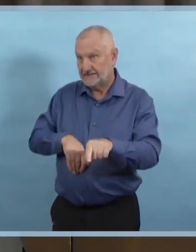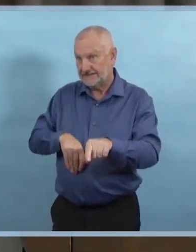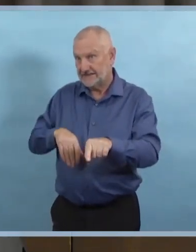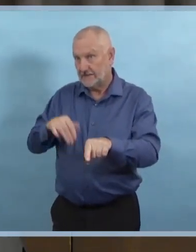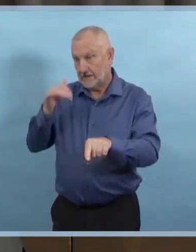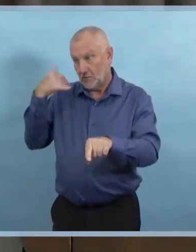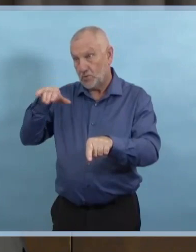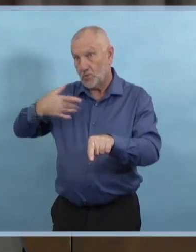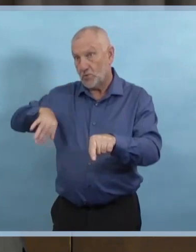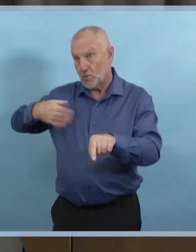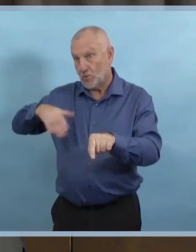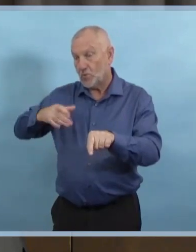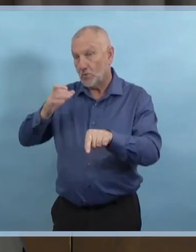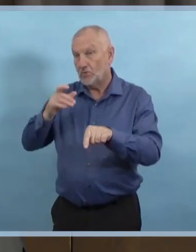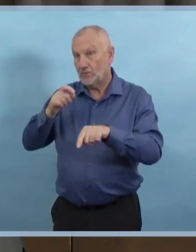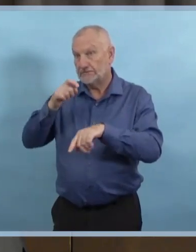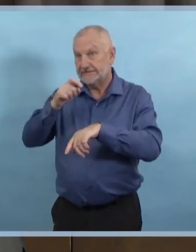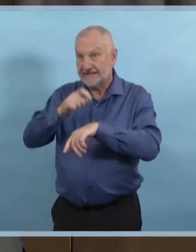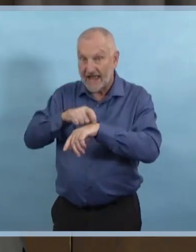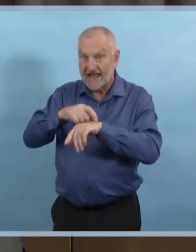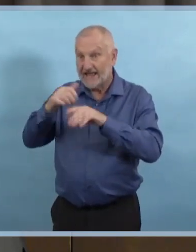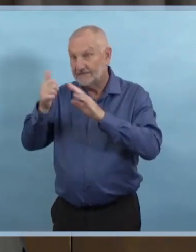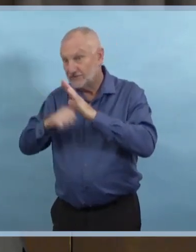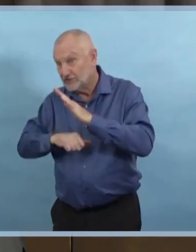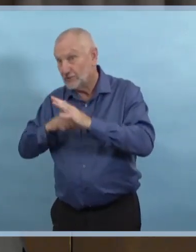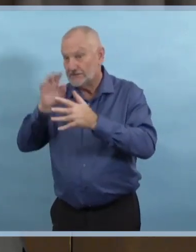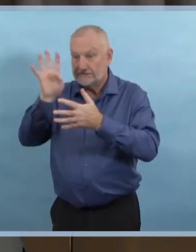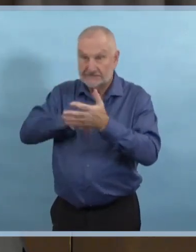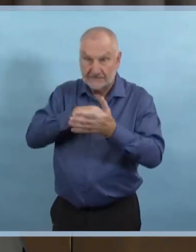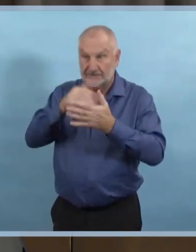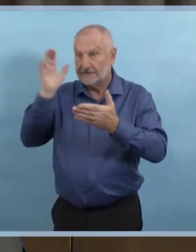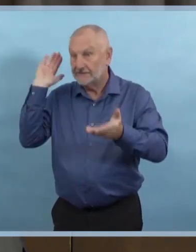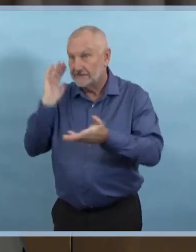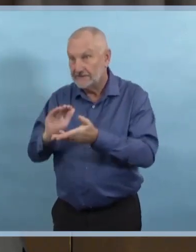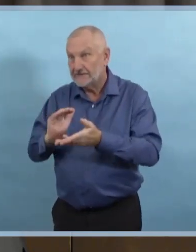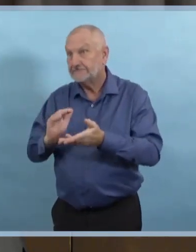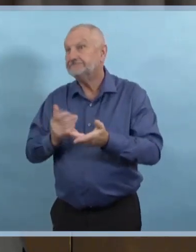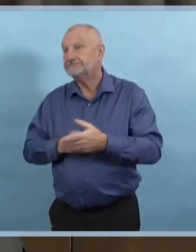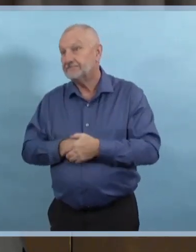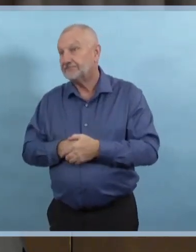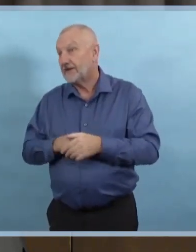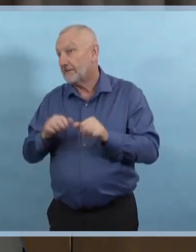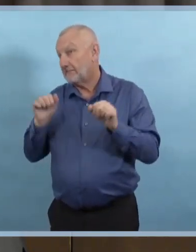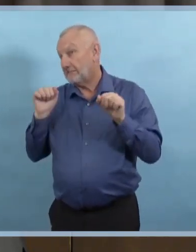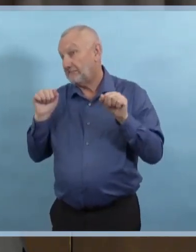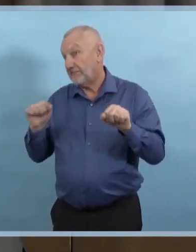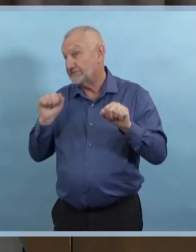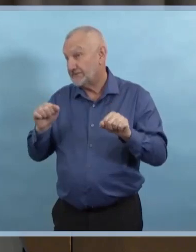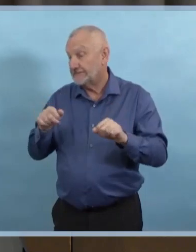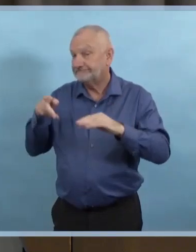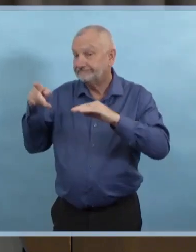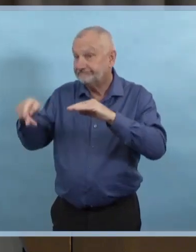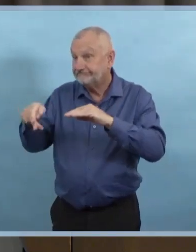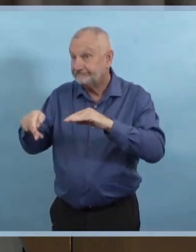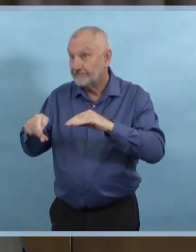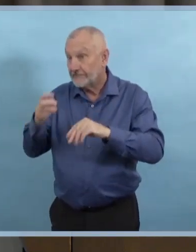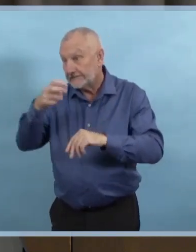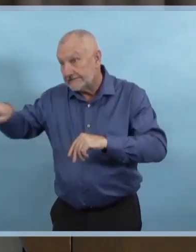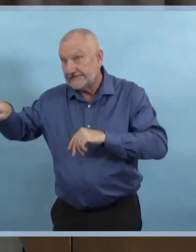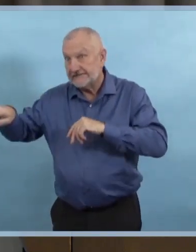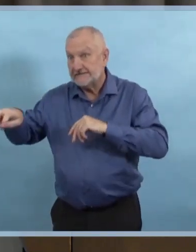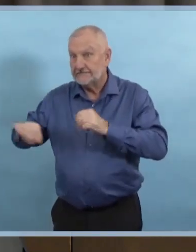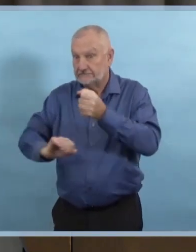soutenir autre chose. Donc, nous ne nous sommes pas encore. Je m'attends à ce que, si les chiffres